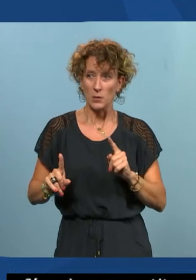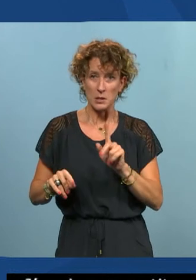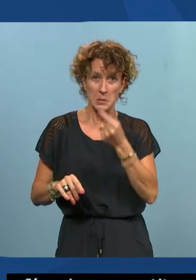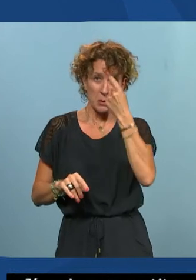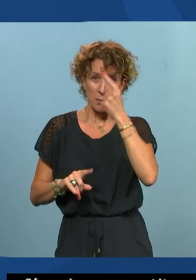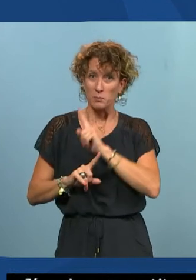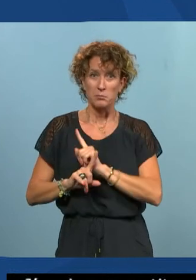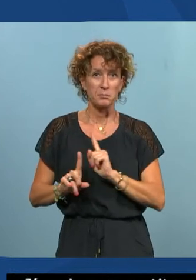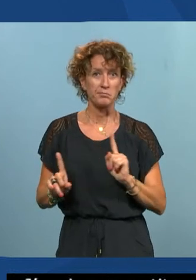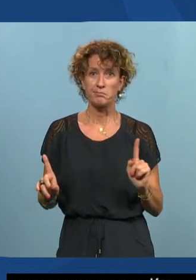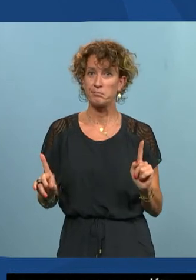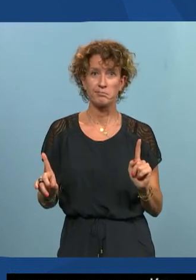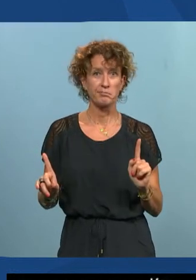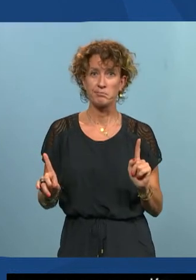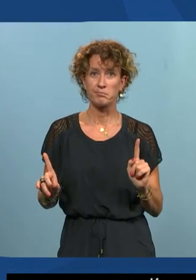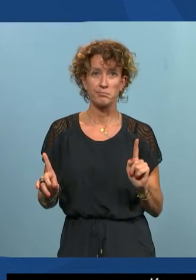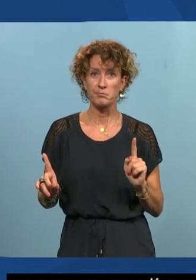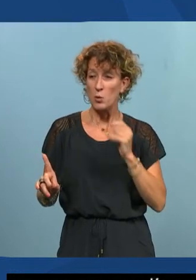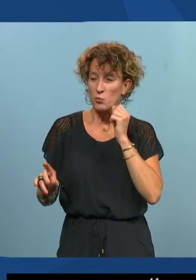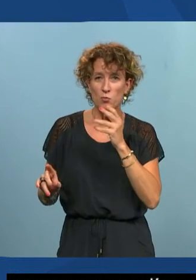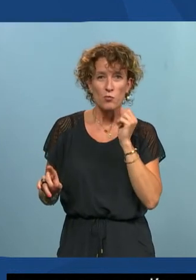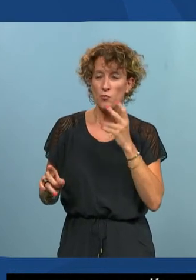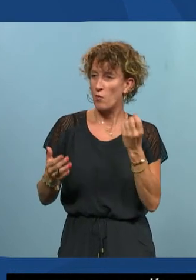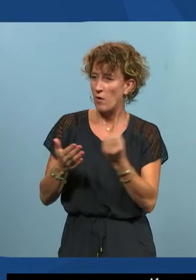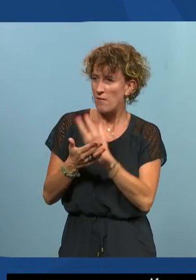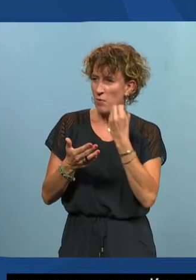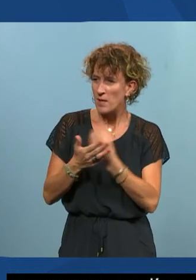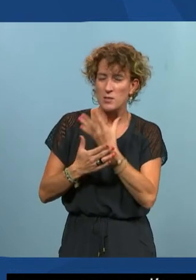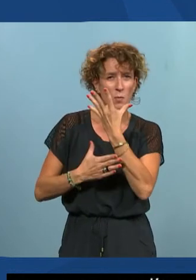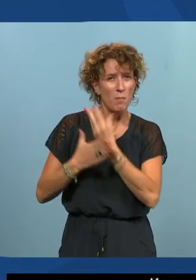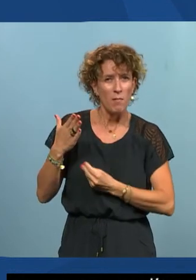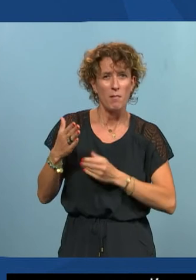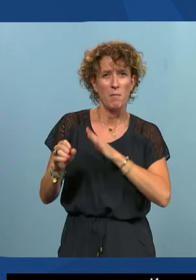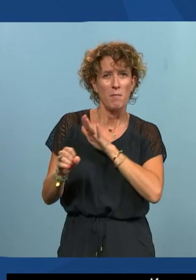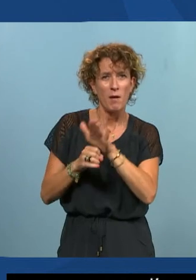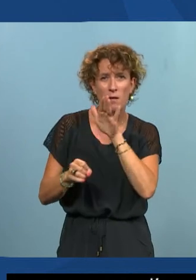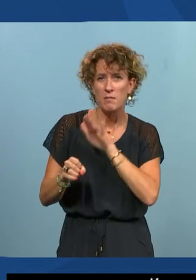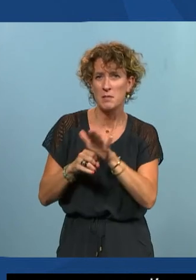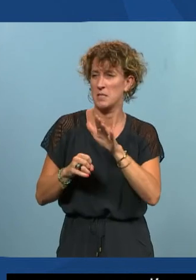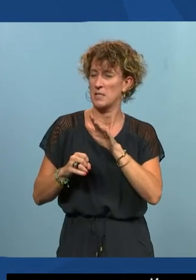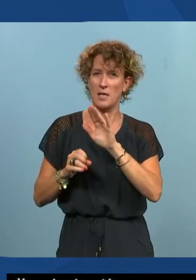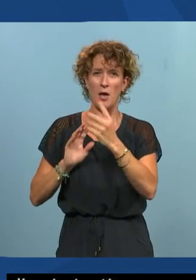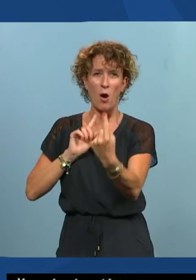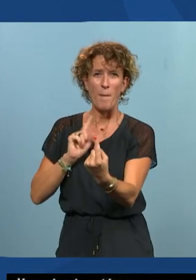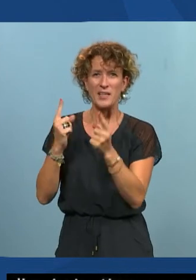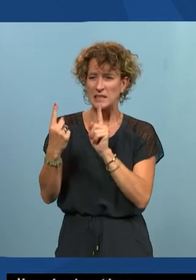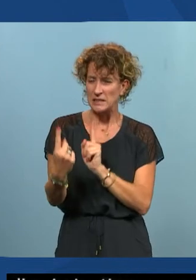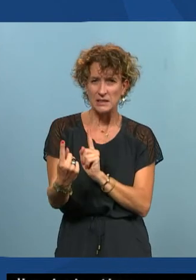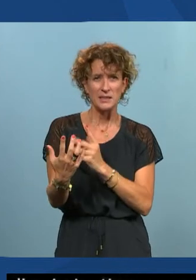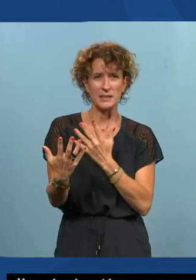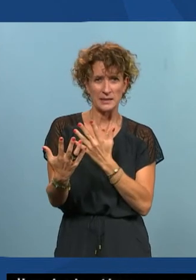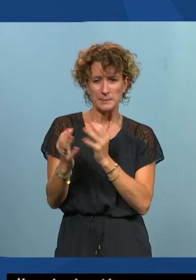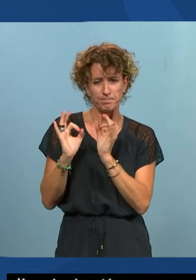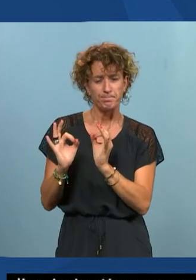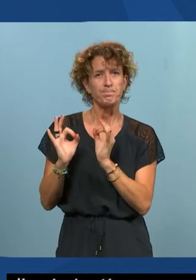qu'ils le font assez souvent il y a un déficit d'information et et un manque d'empathie qui est assez